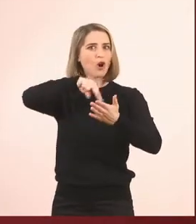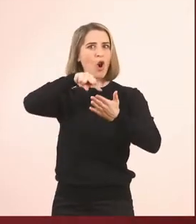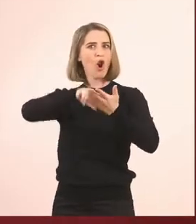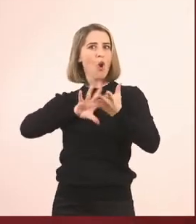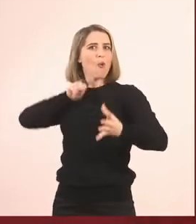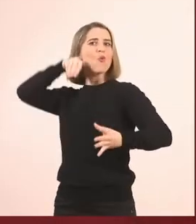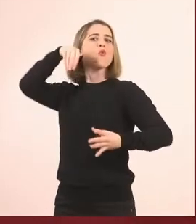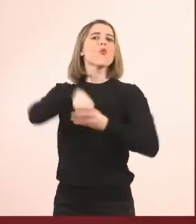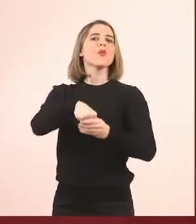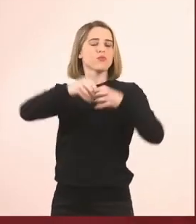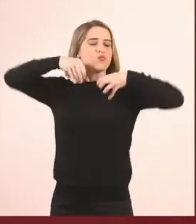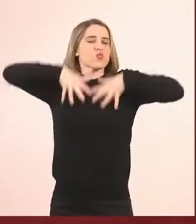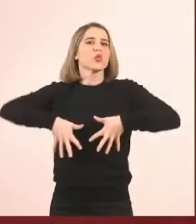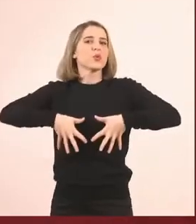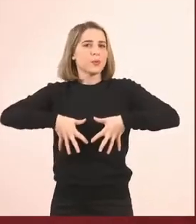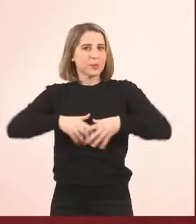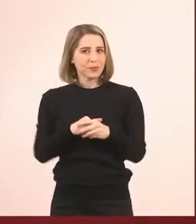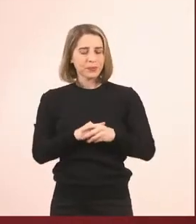μία άλλη άσκηση που θέλω να σας κάνω,